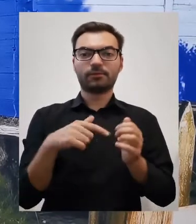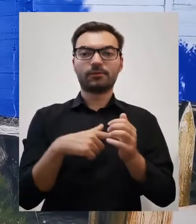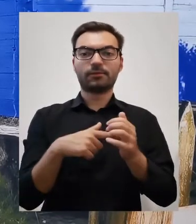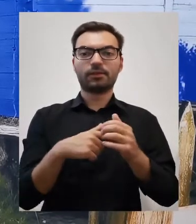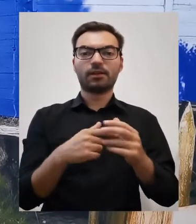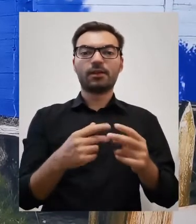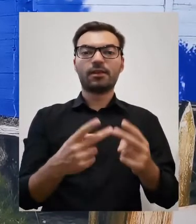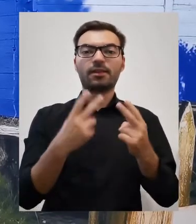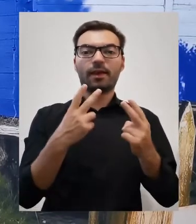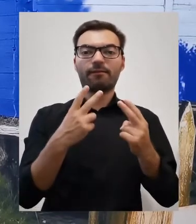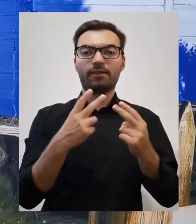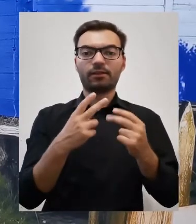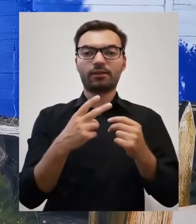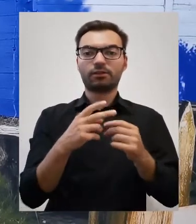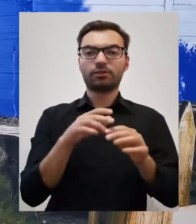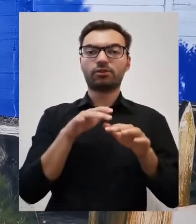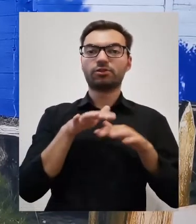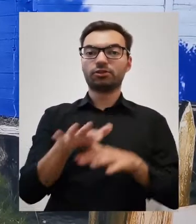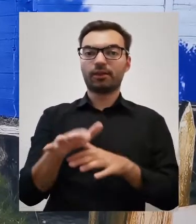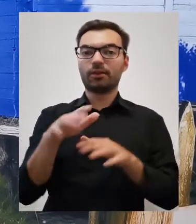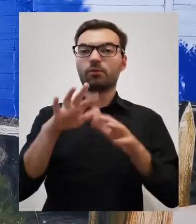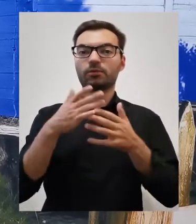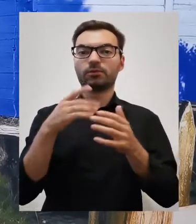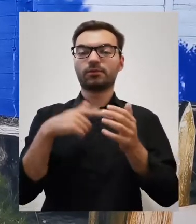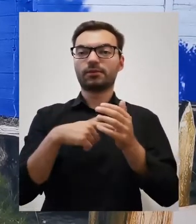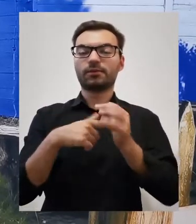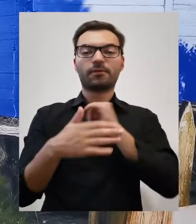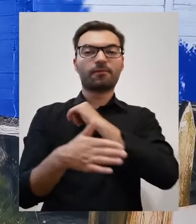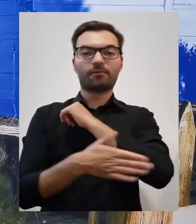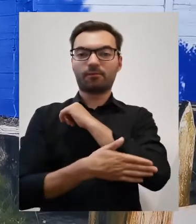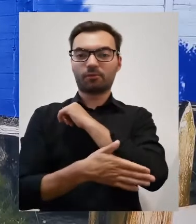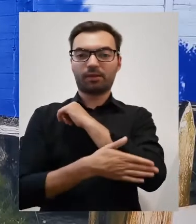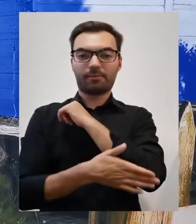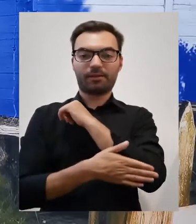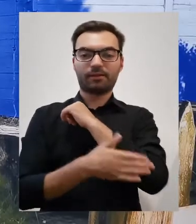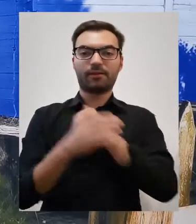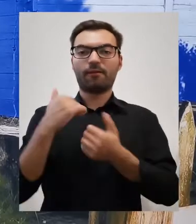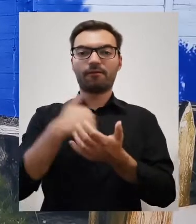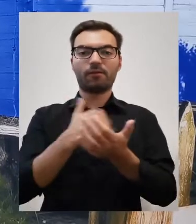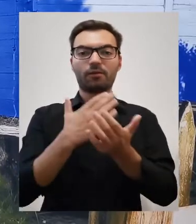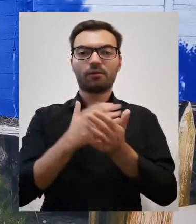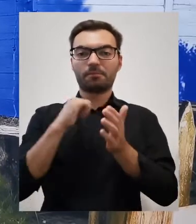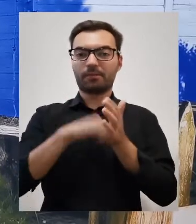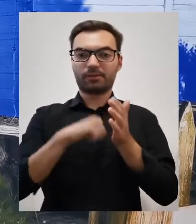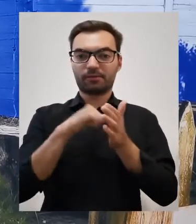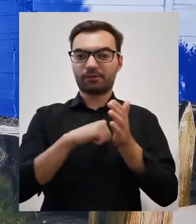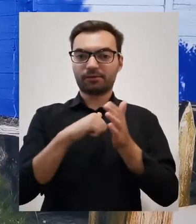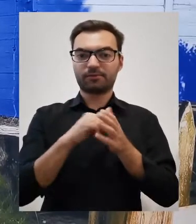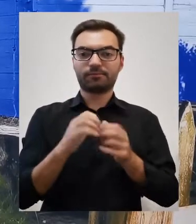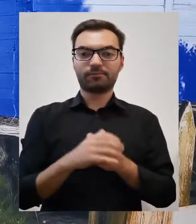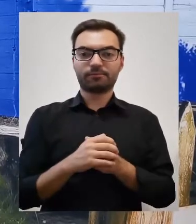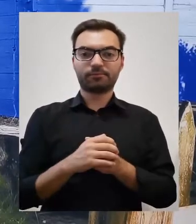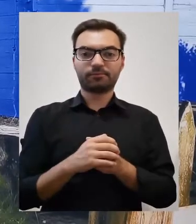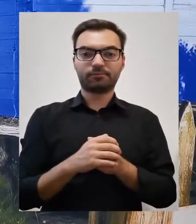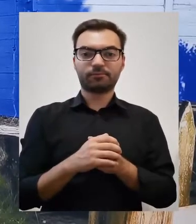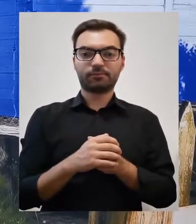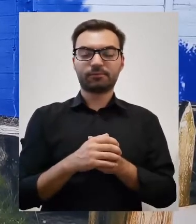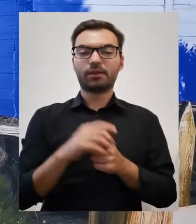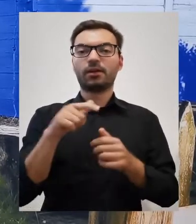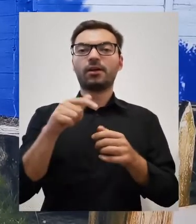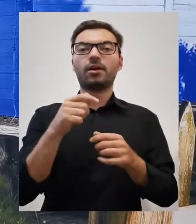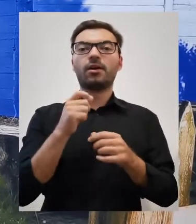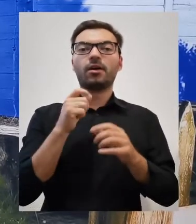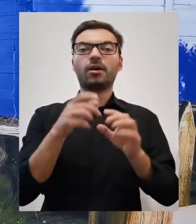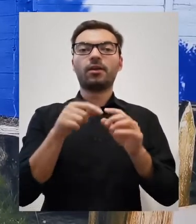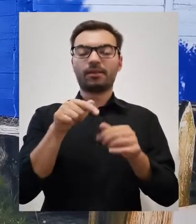tą najważniejszą rzeką, która jest kręgosłupem województwa mazowieckiego i nad którą